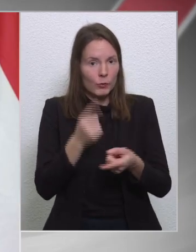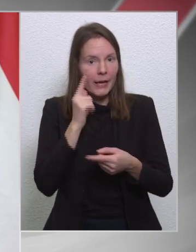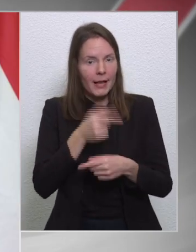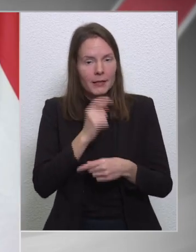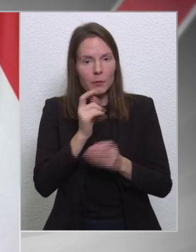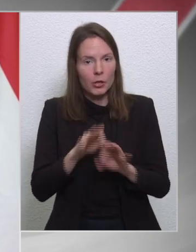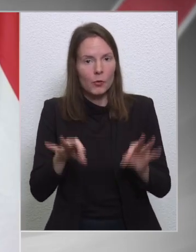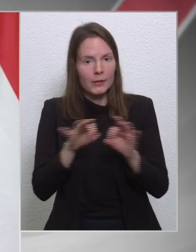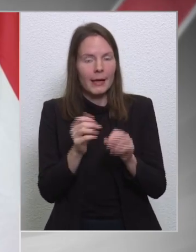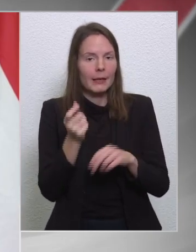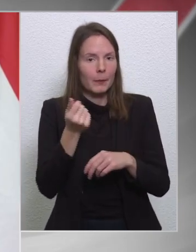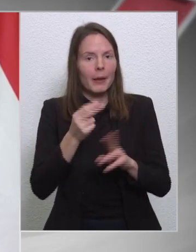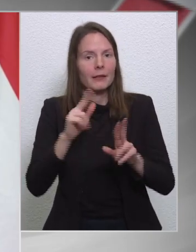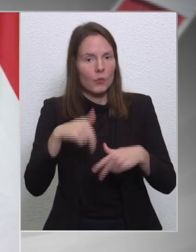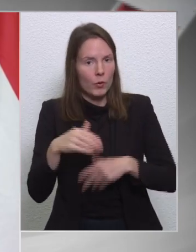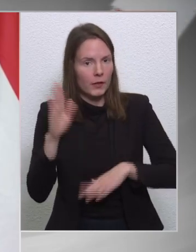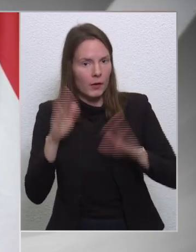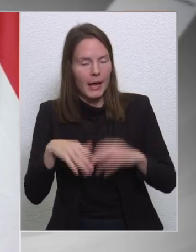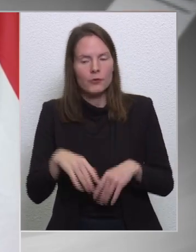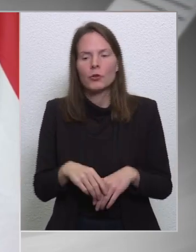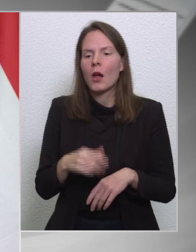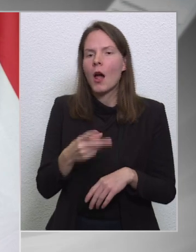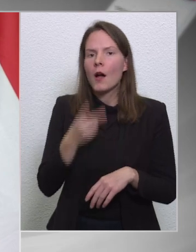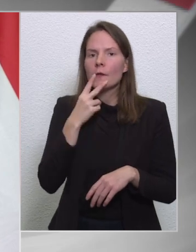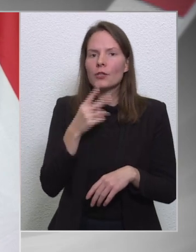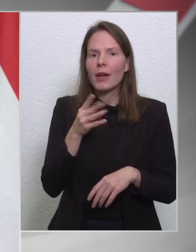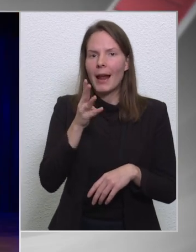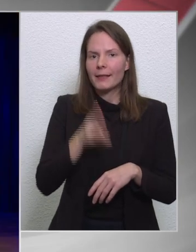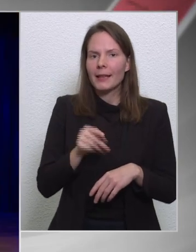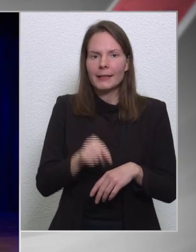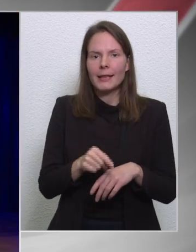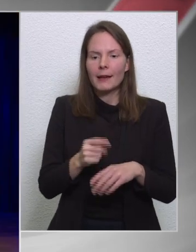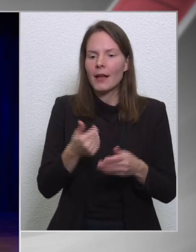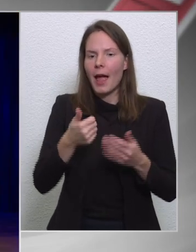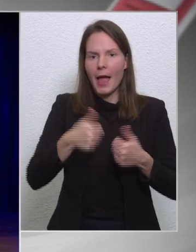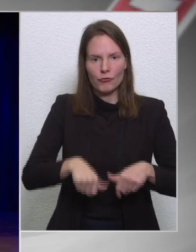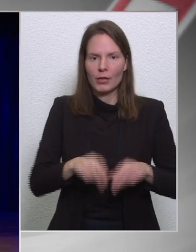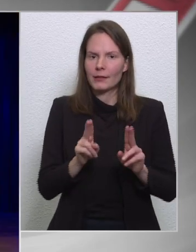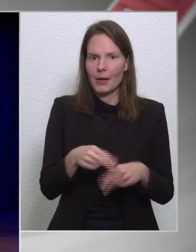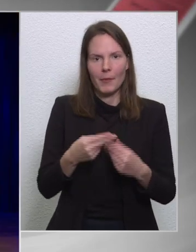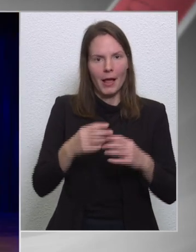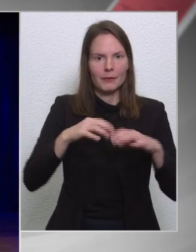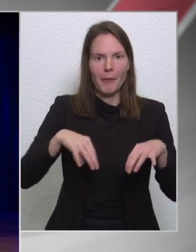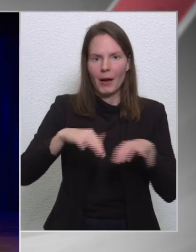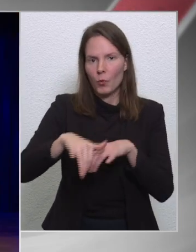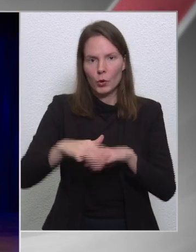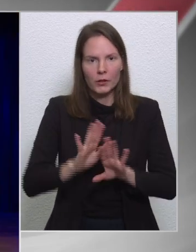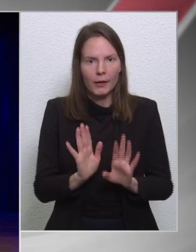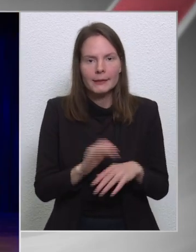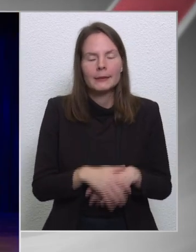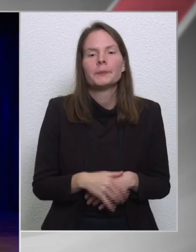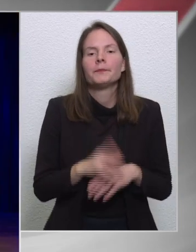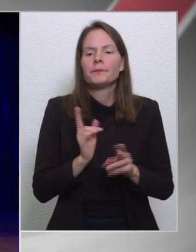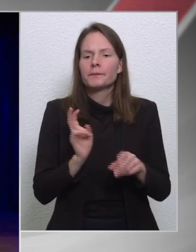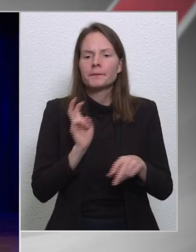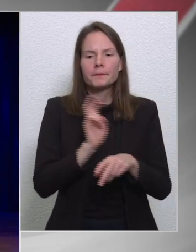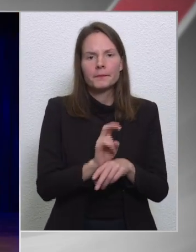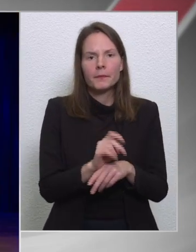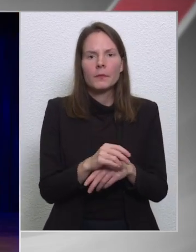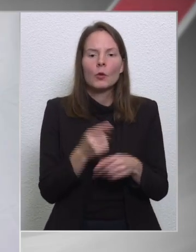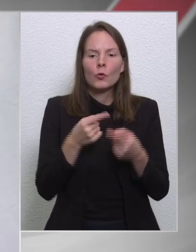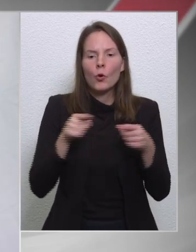négyek egysége megbontatatlan. És ha szabad még egy mondatot hozzáfűzni, különböző ügyeket az egész Európai Unió